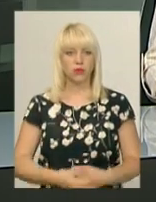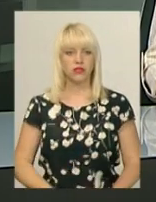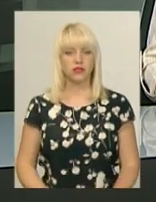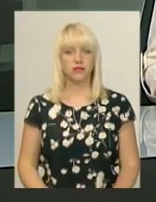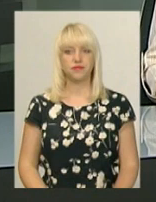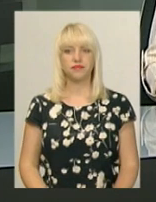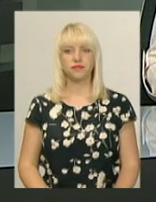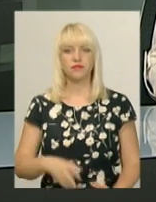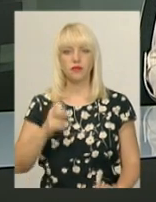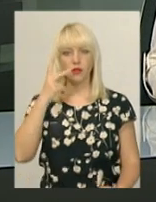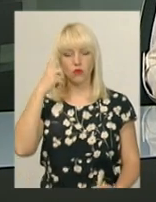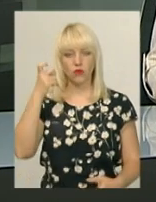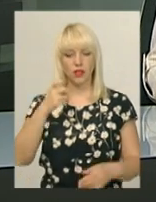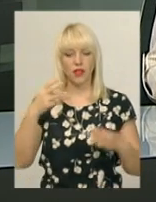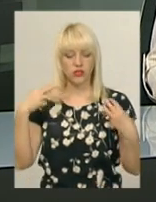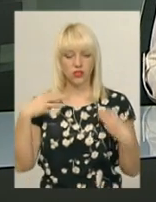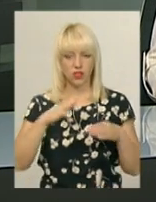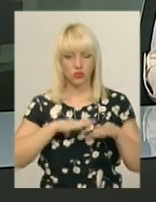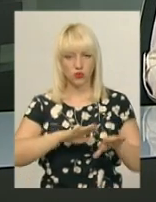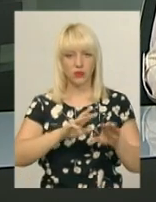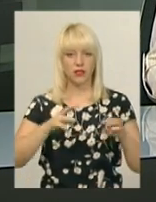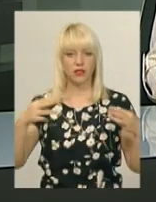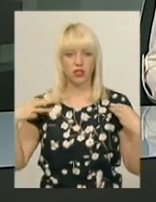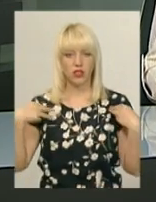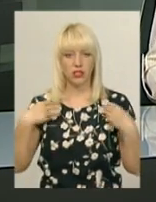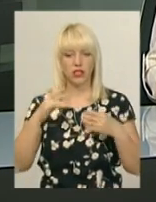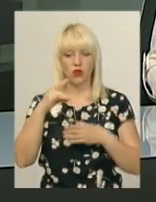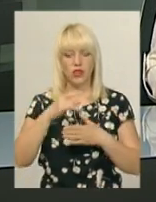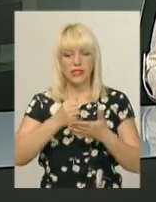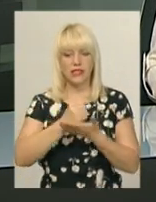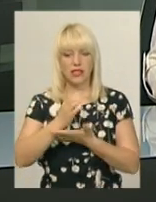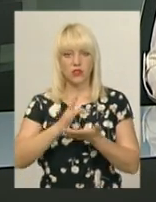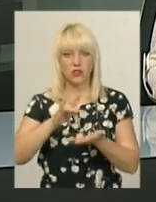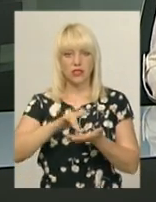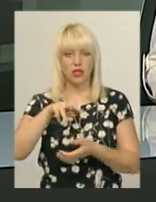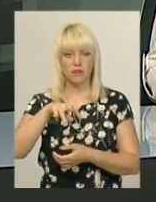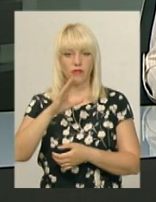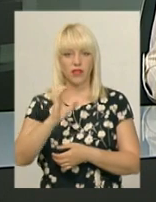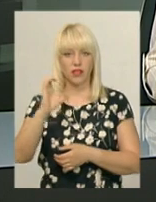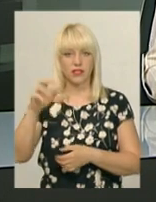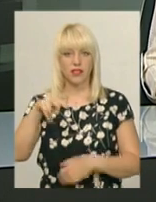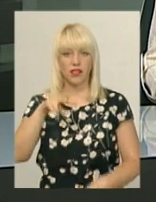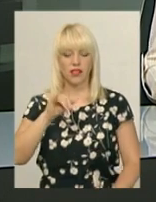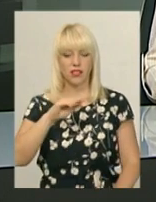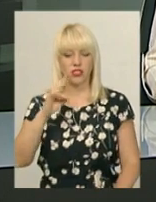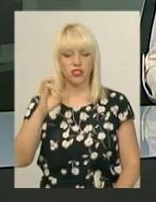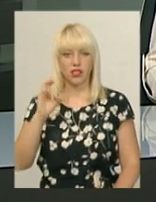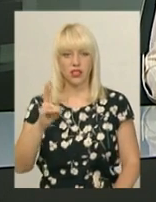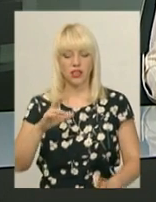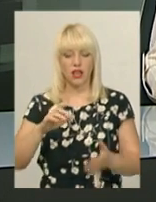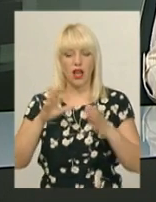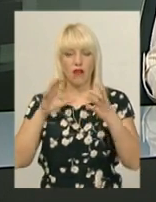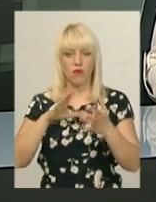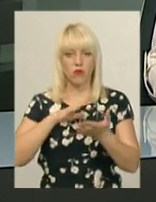Як повідомив заступник начальника регіонального сервісного центру МВС у Хмельницькій області Микола Лижник, автобус був